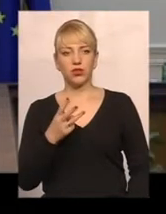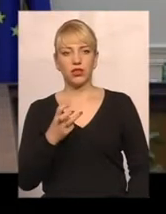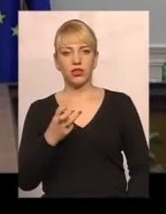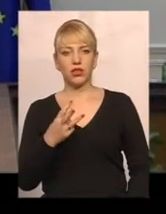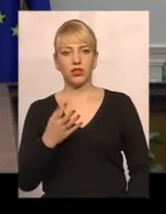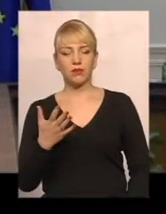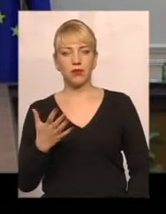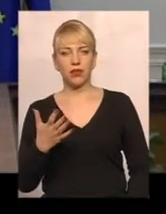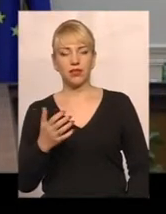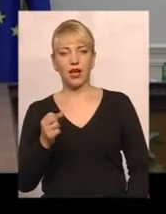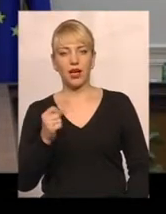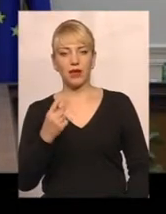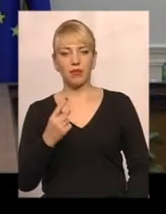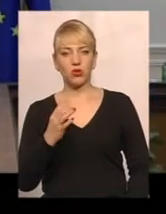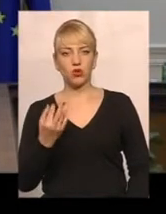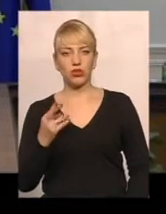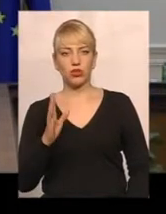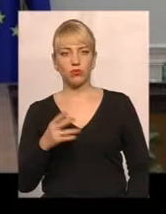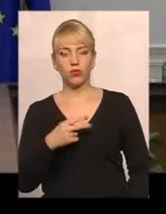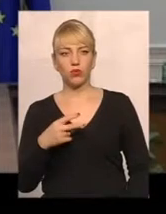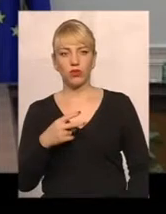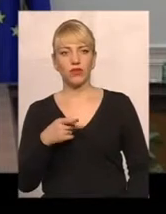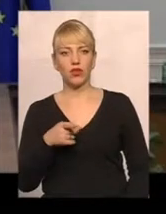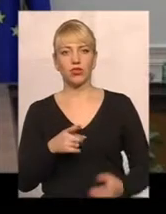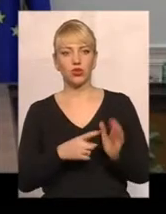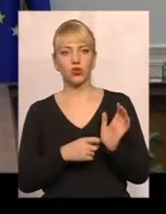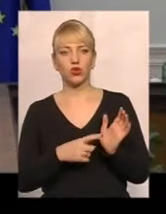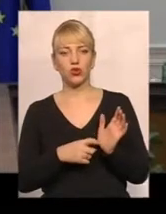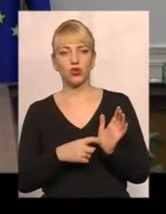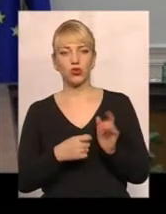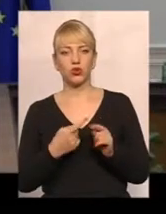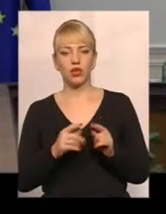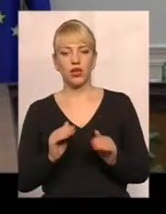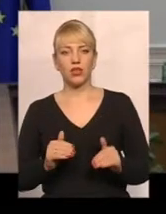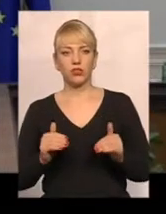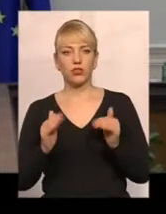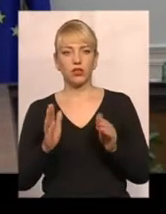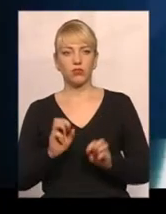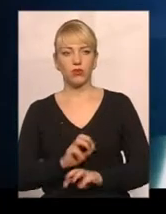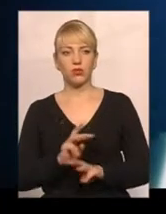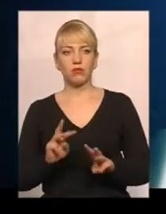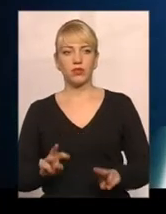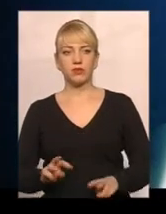а з 1 січня вже буде дорівнювати 1600 гривень. Тобто відповідне зростання буде забезпечене.